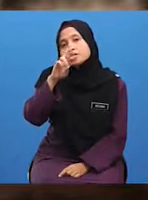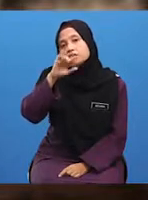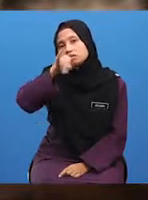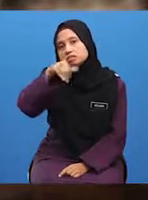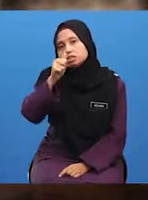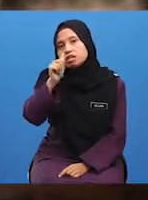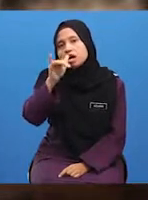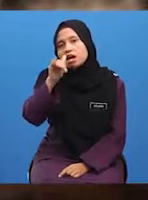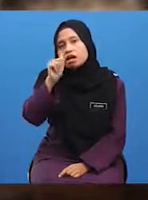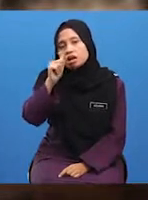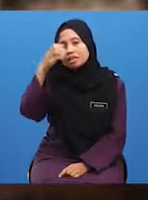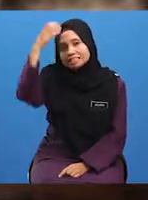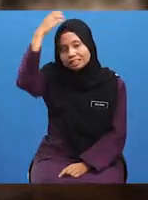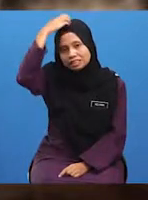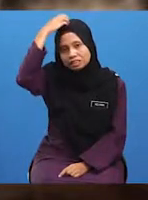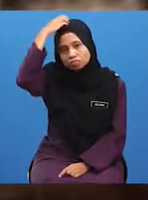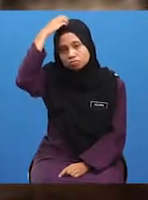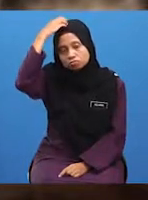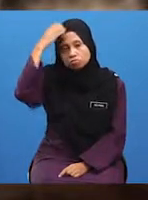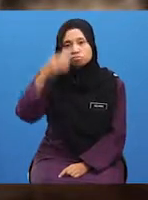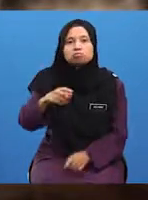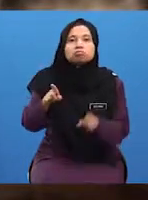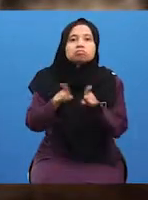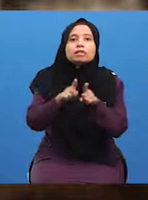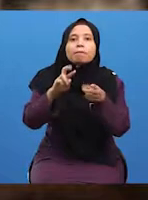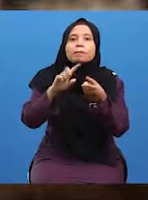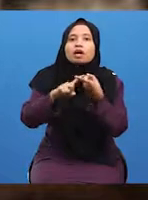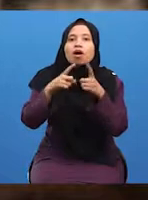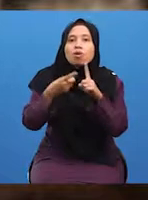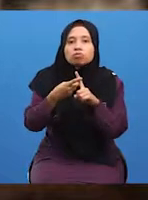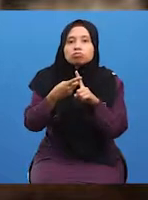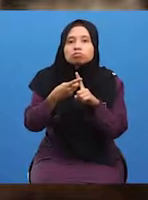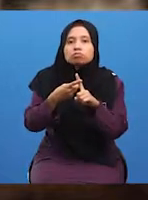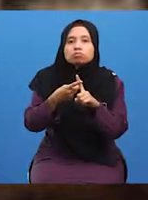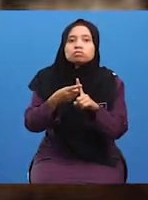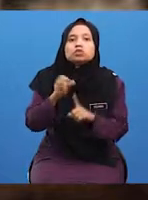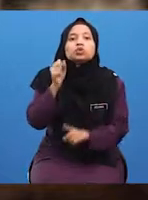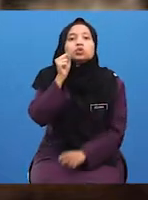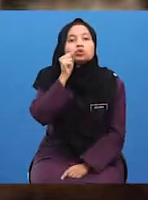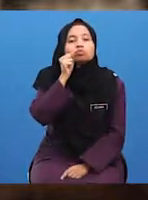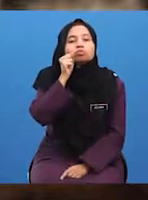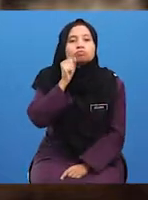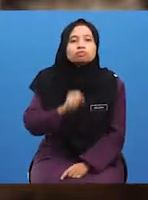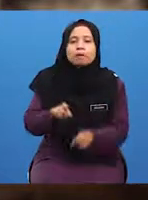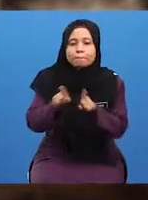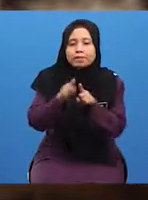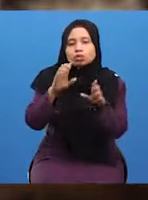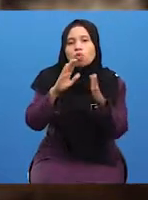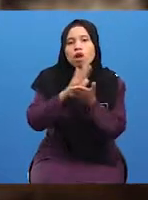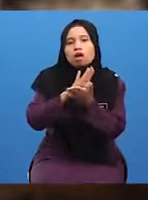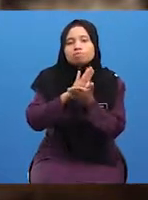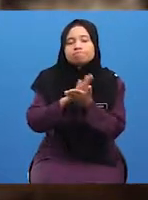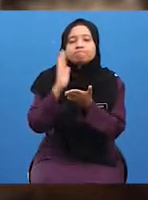Puan Soaina binti Mahmud Dari SMK Darul Ehsan Selangor akan